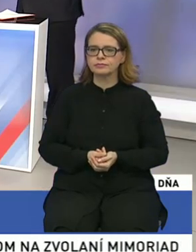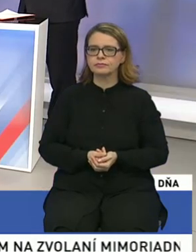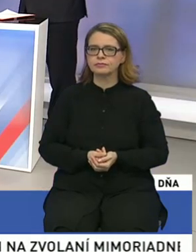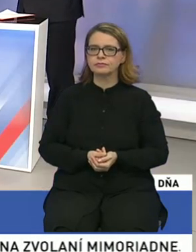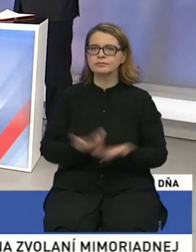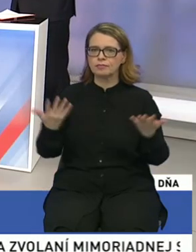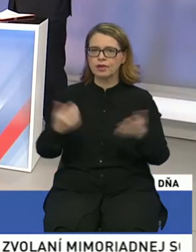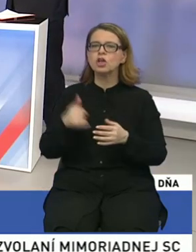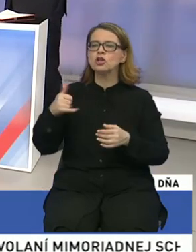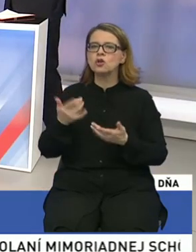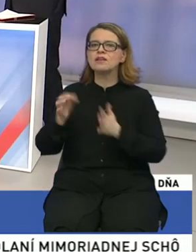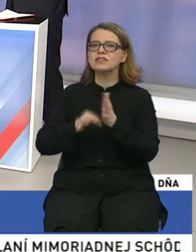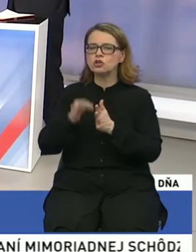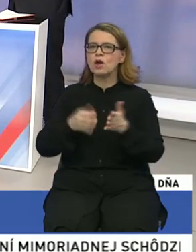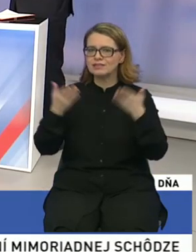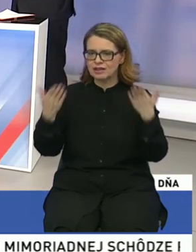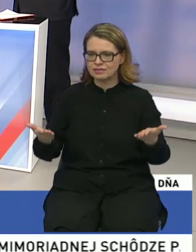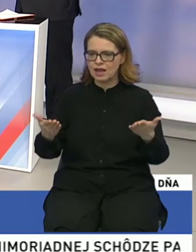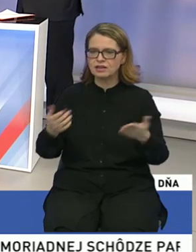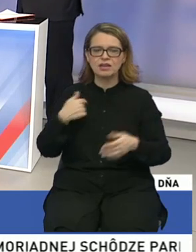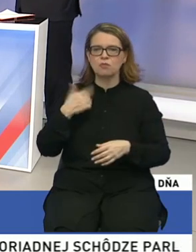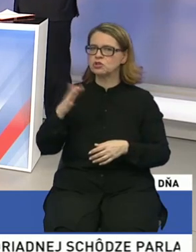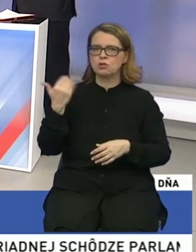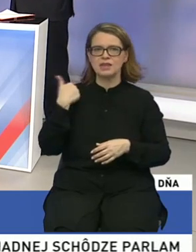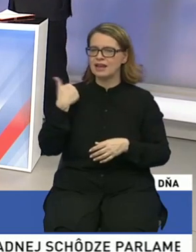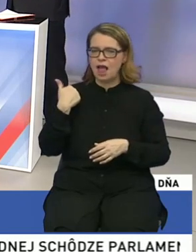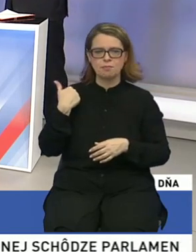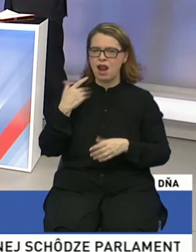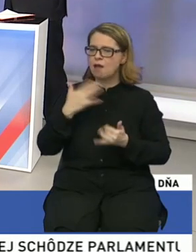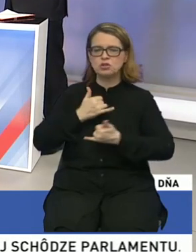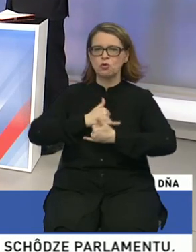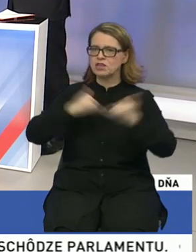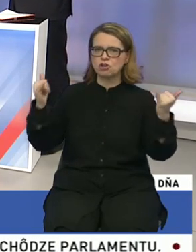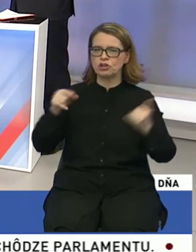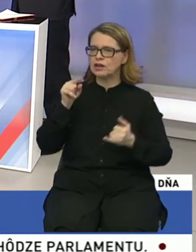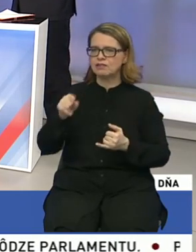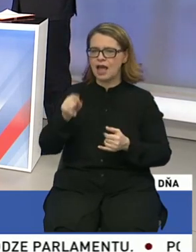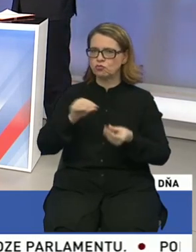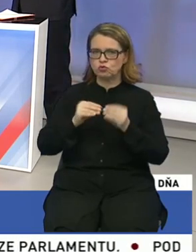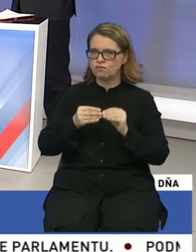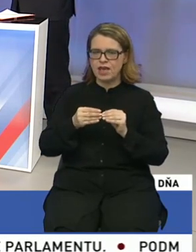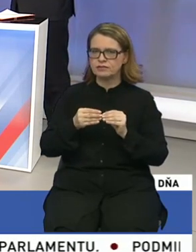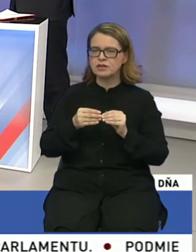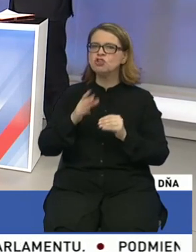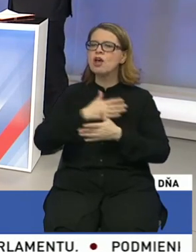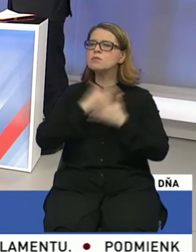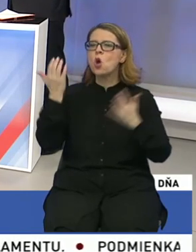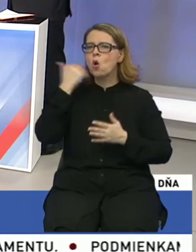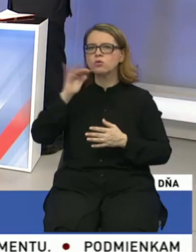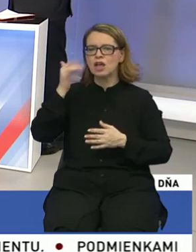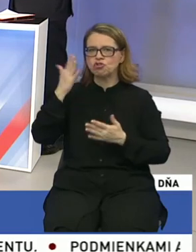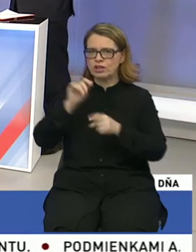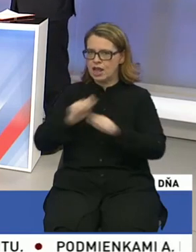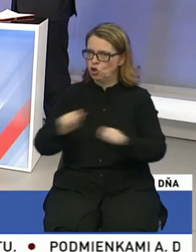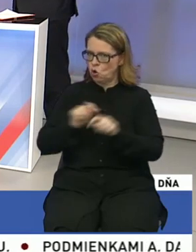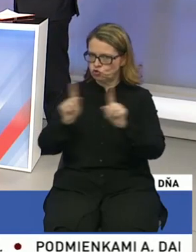Jozef, situácia je taká, nezavádzal by som a neširil by som takýto pohľad. Veľa voličov nie je rozhodnutých.